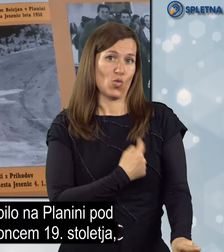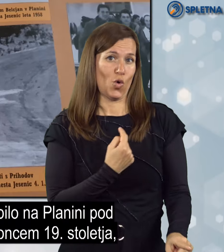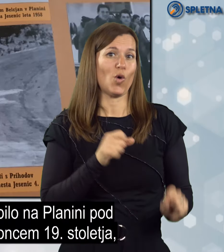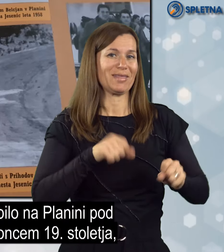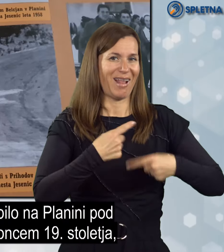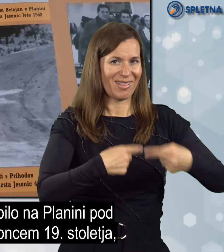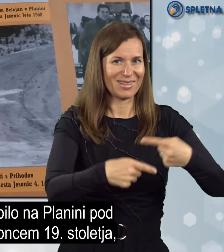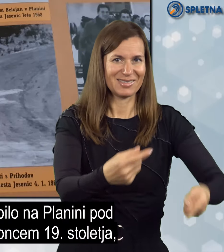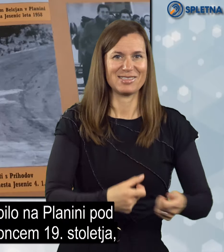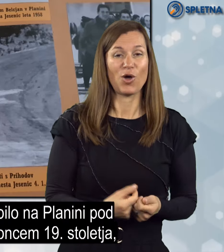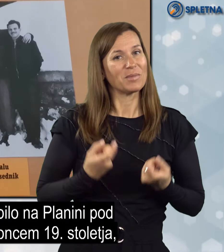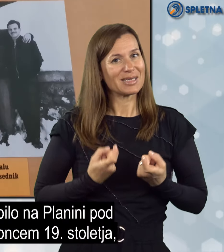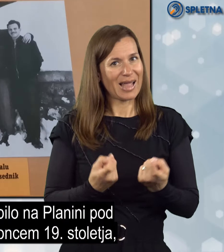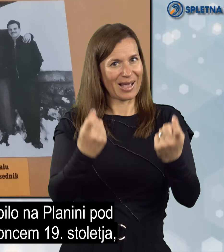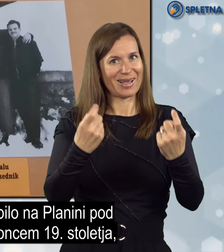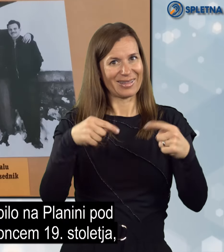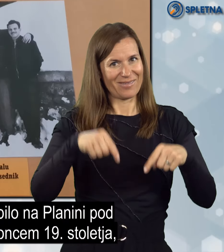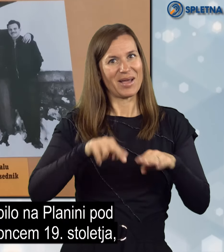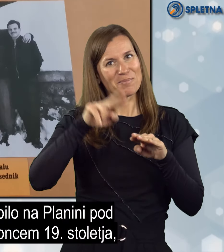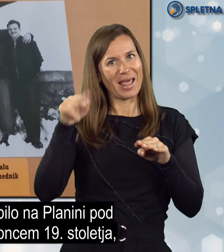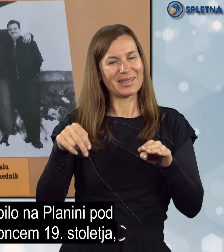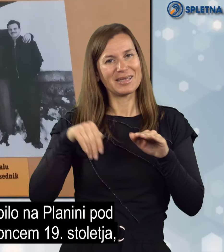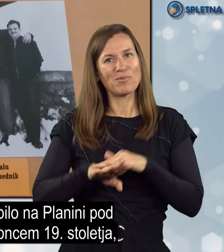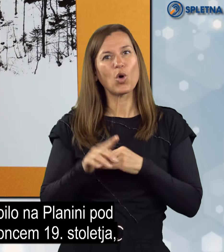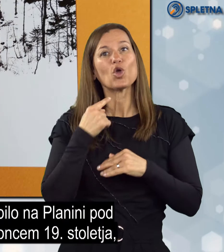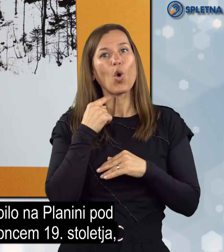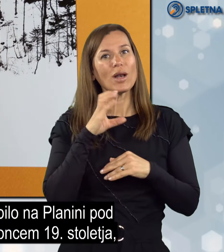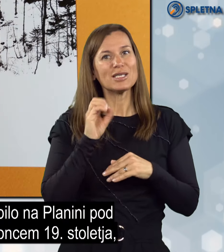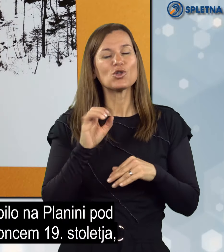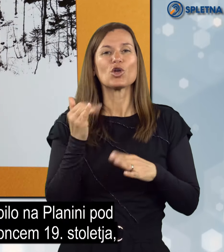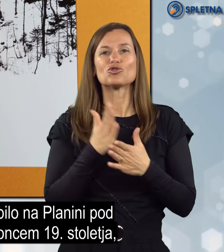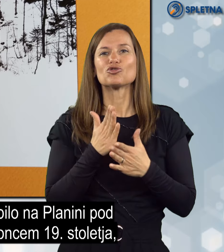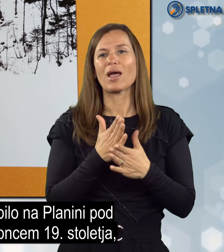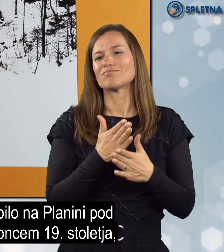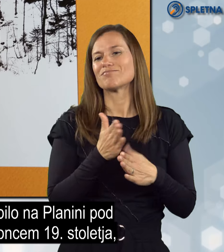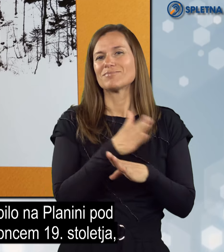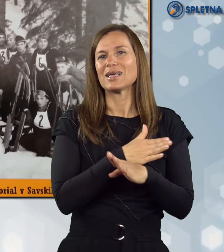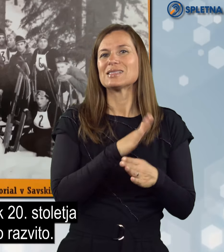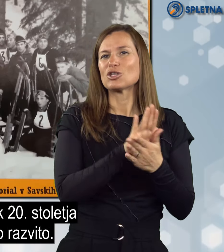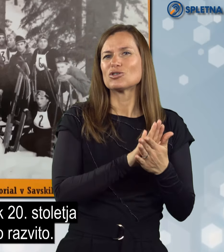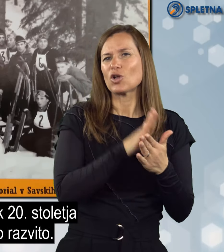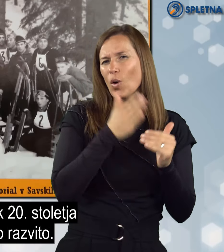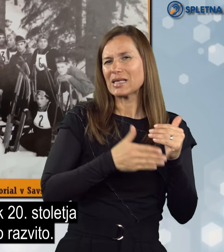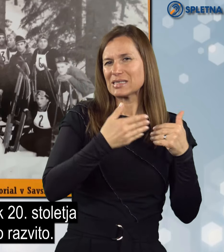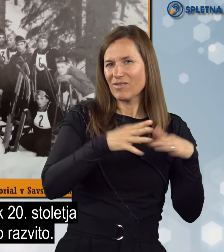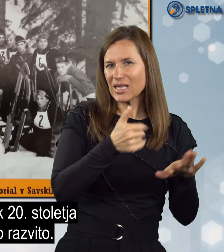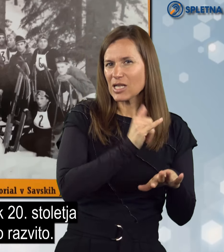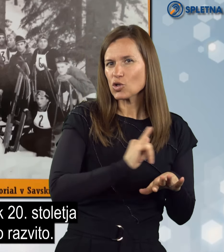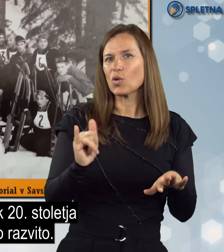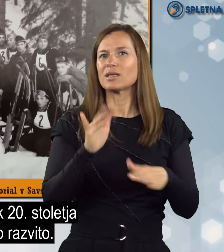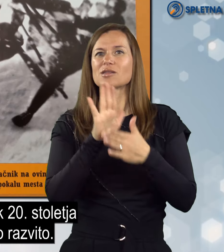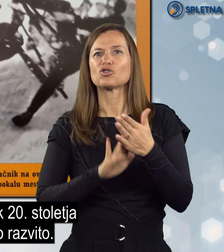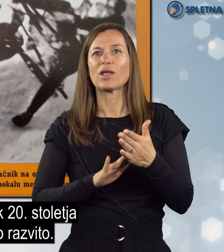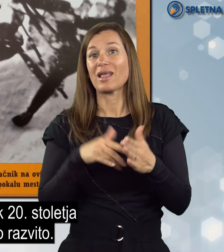Seveda Sankanje v planini Podgolico je že konce 19. stoletja, začetka 20. stoletja